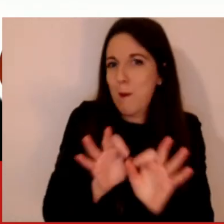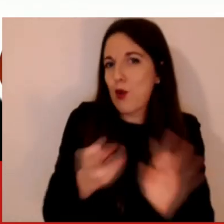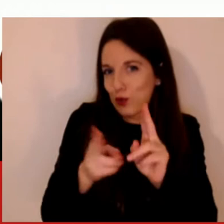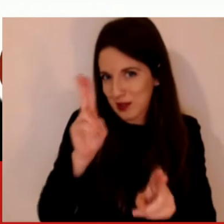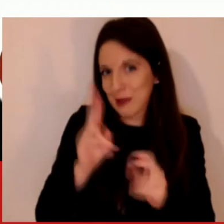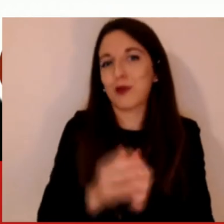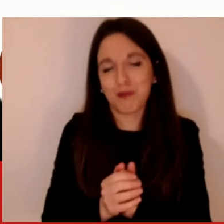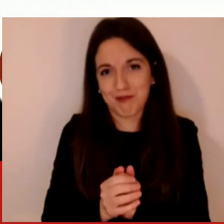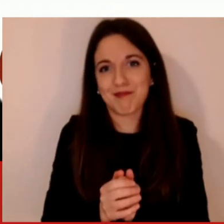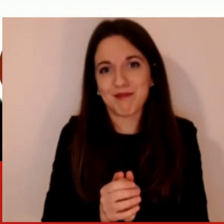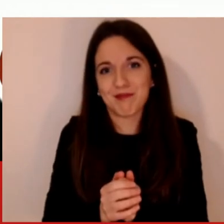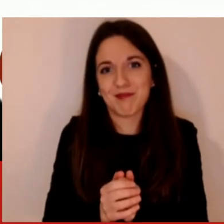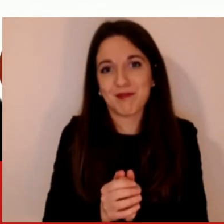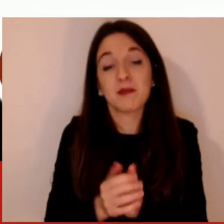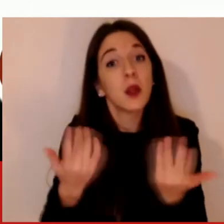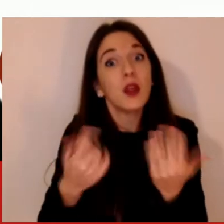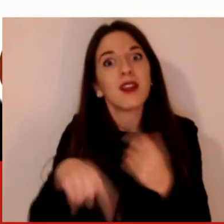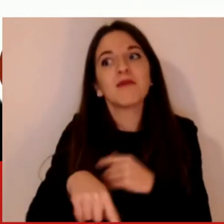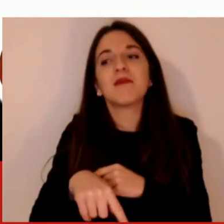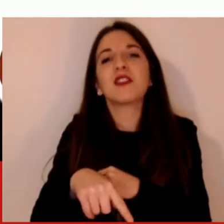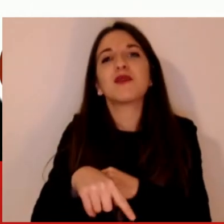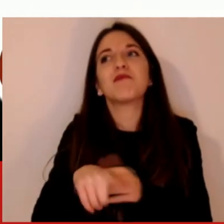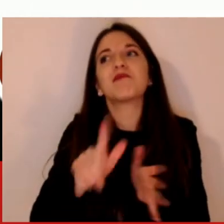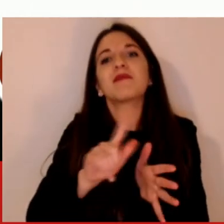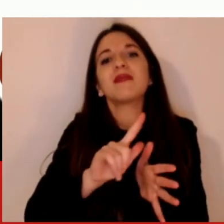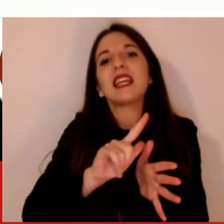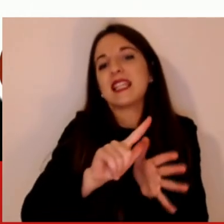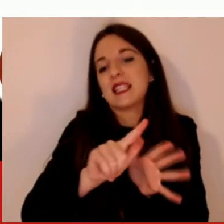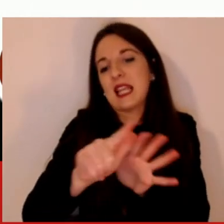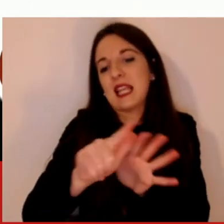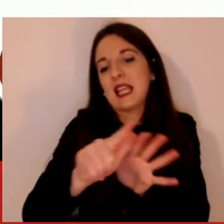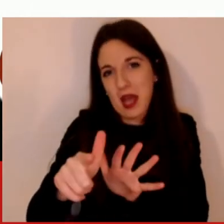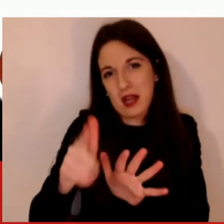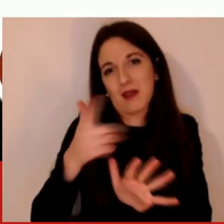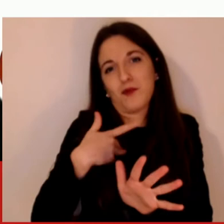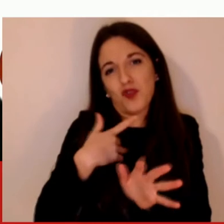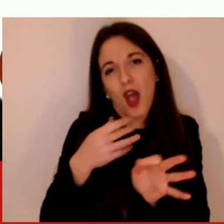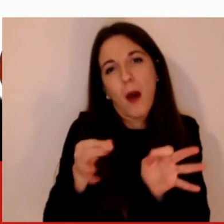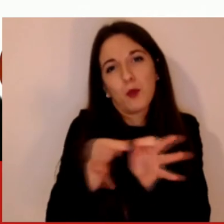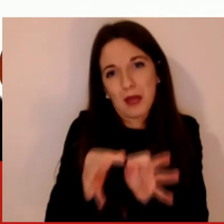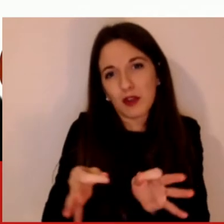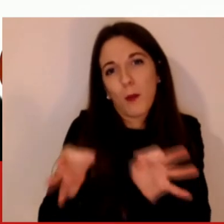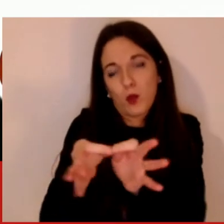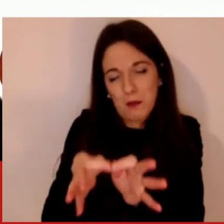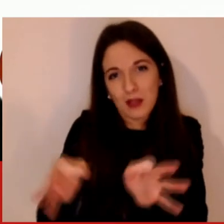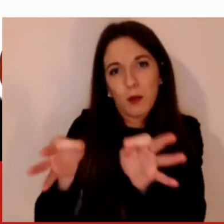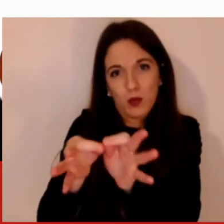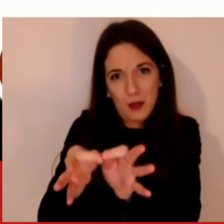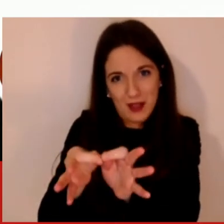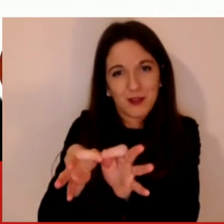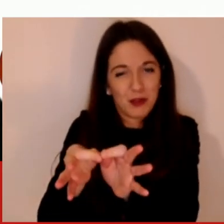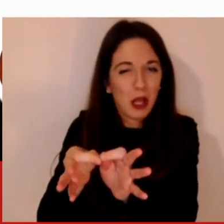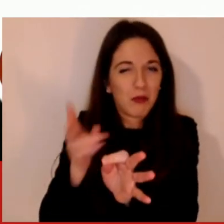importanti, in settimana avremo altri importanti impegni, no? Perché avremo ovviamente